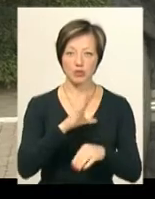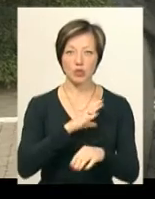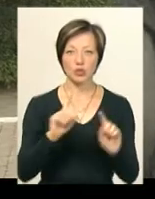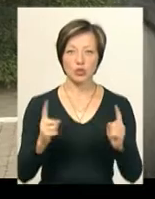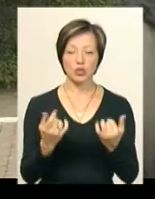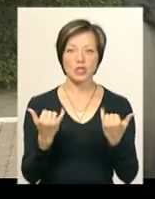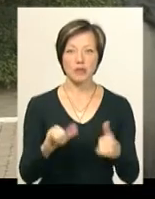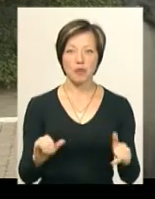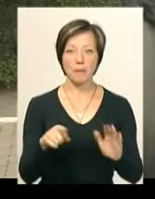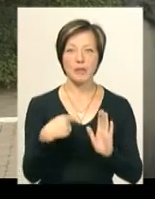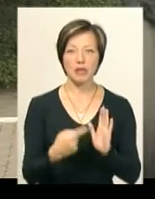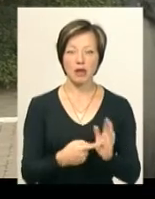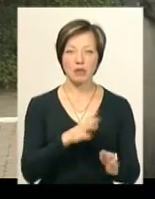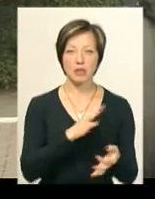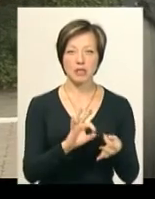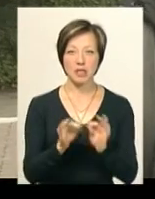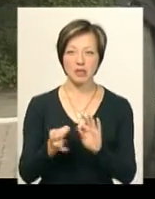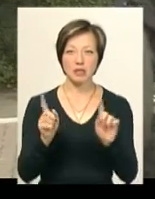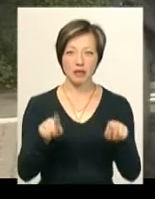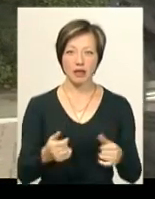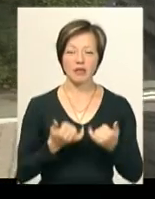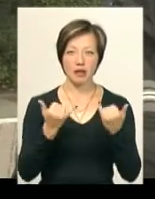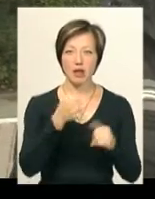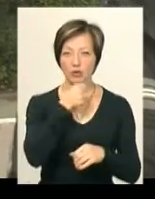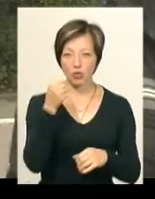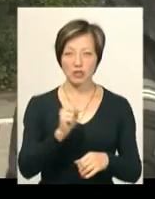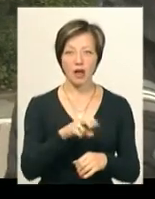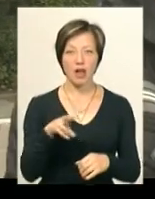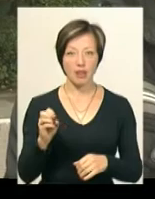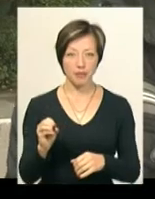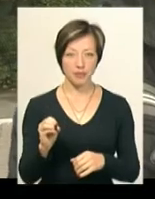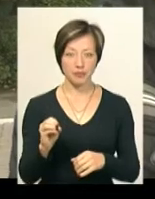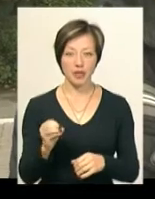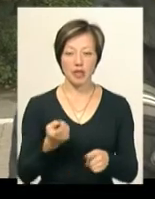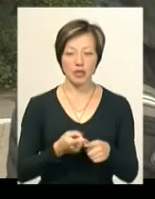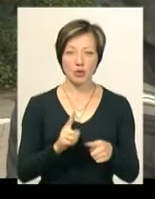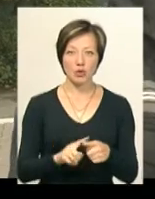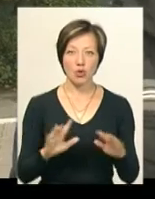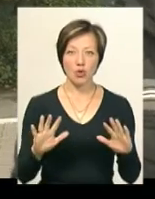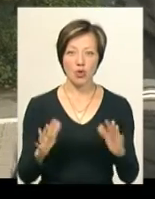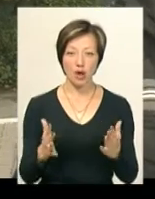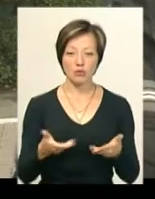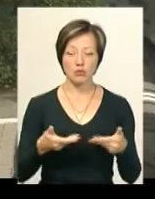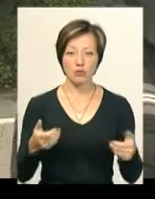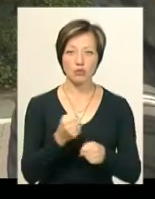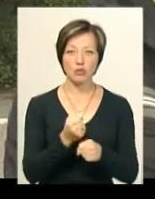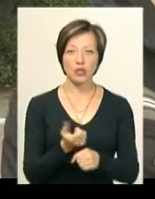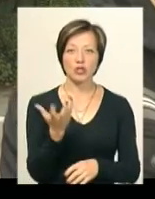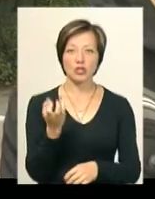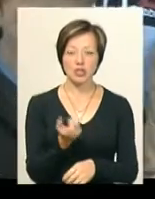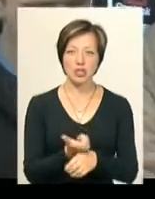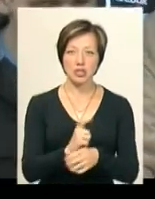здивовані, тому що питання були досить складні навіть для дорослих. Але цього разу ми зробили ще складніші